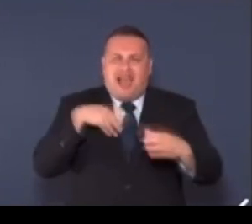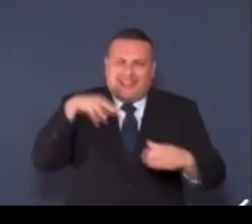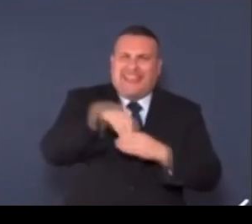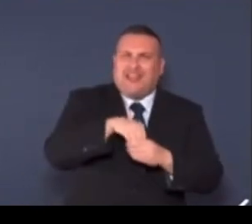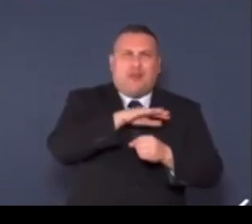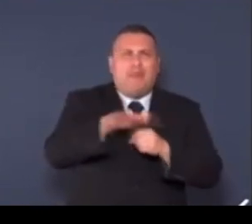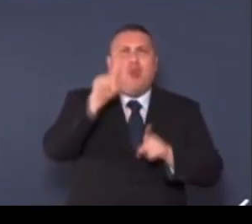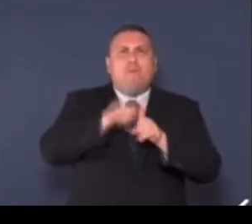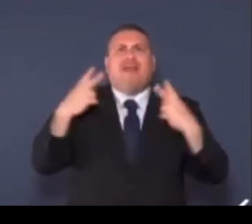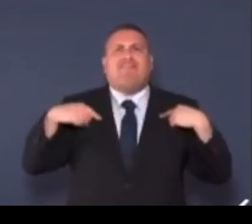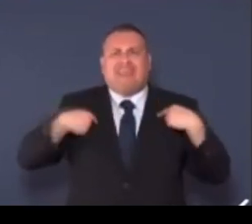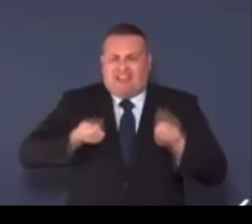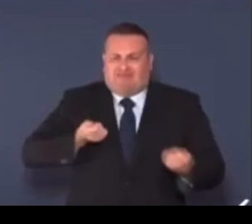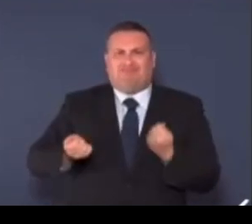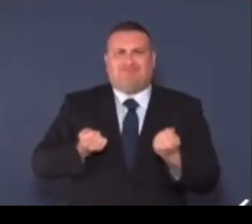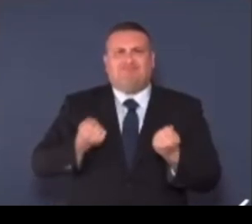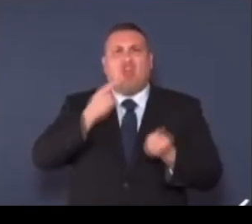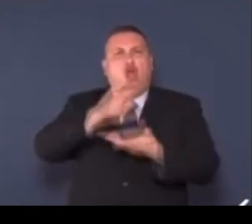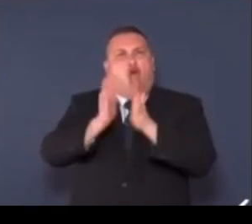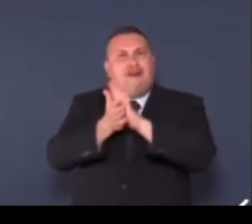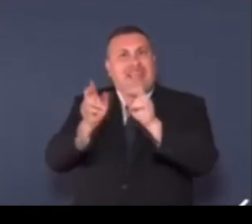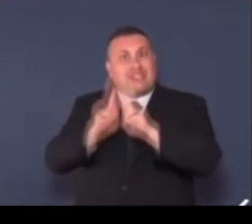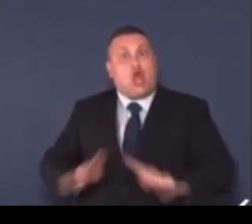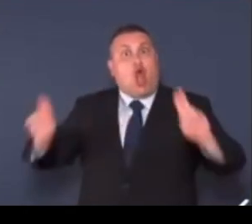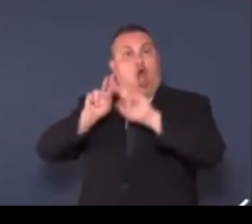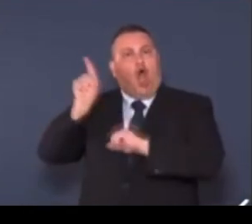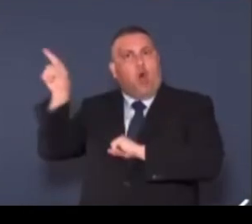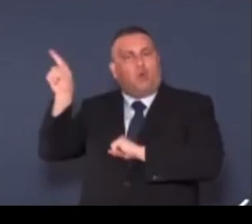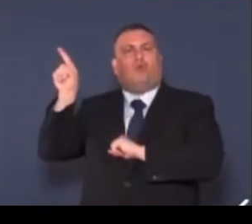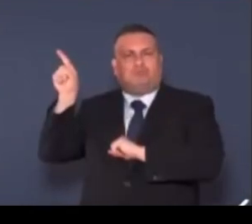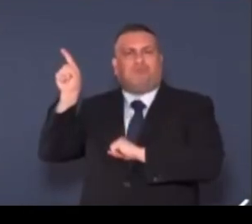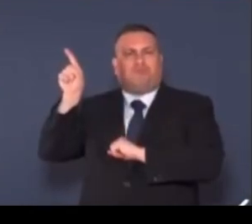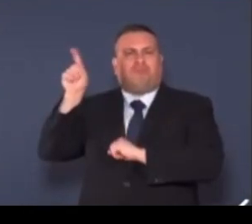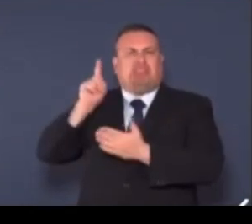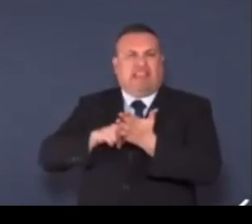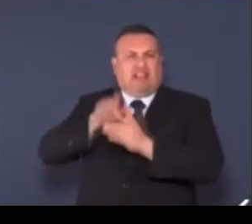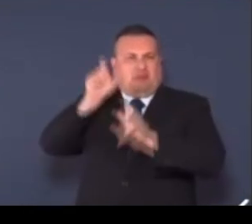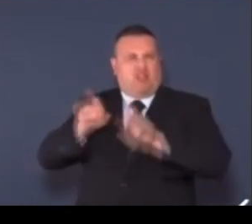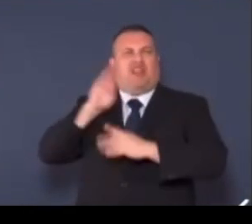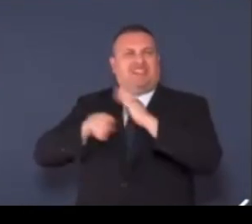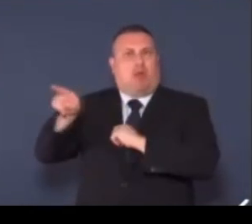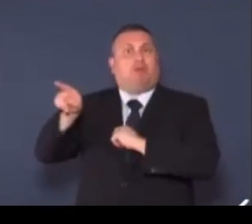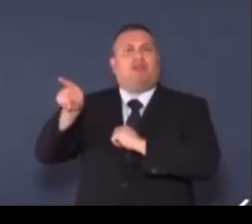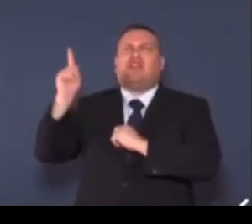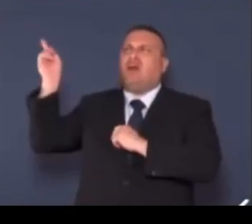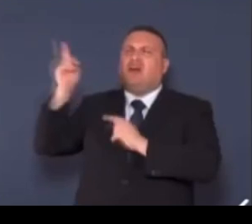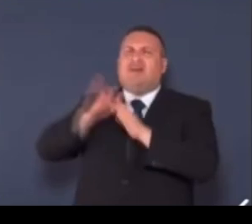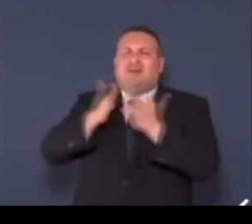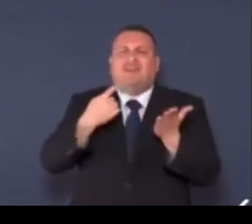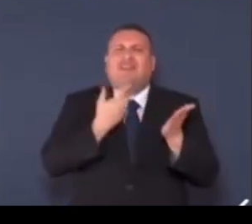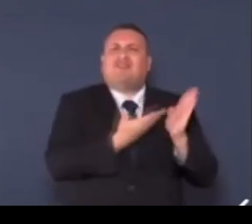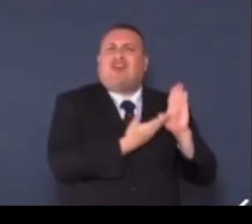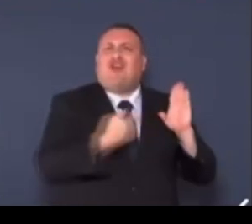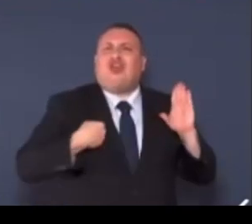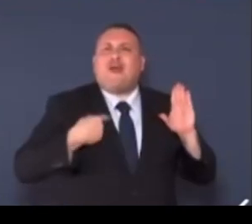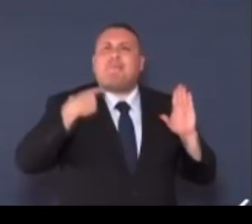La Convenzione ONU sui diritti delle persone con disabilità ci ricorda che siamo, prima di tutto, persone